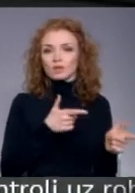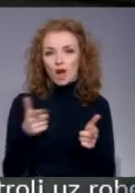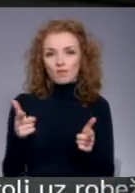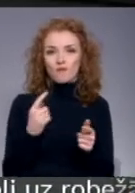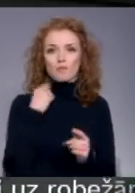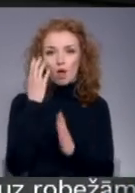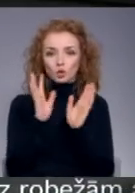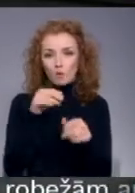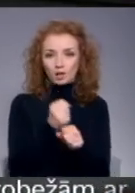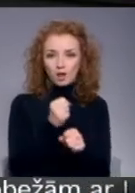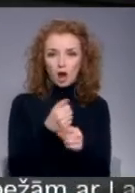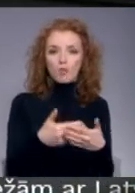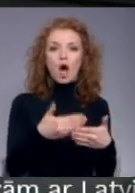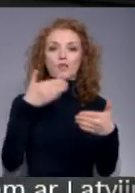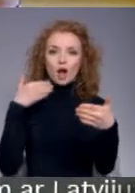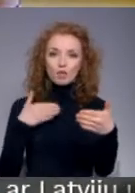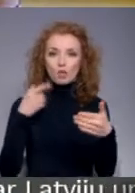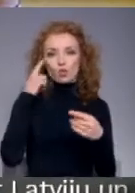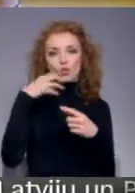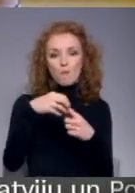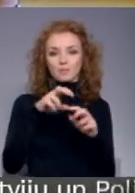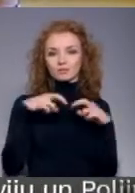darbu, attālinātajās domas sēdēs.